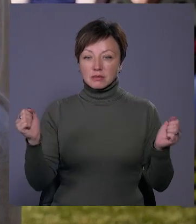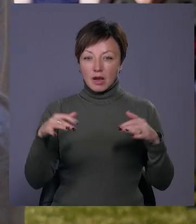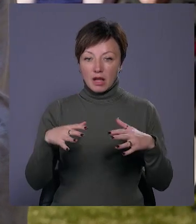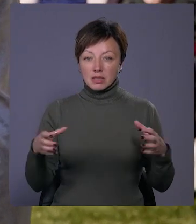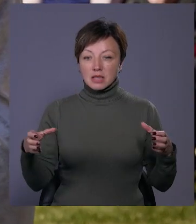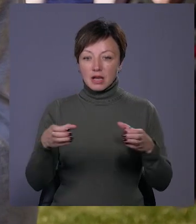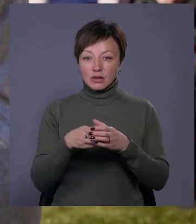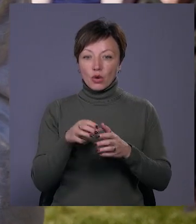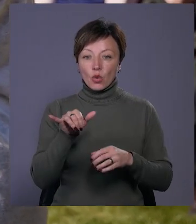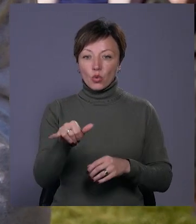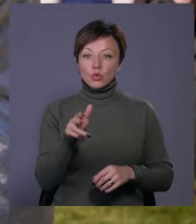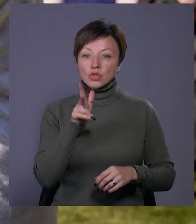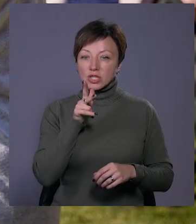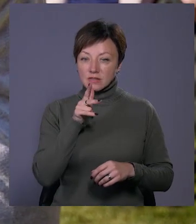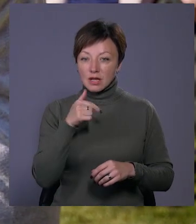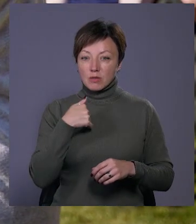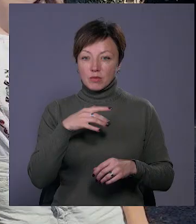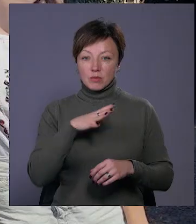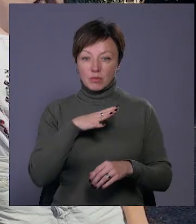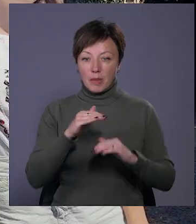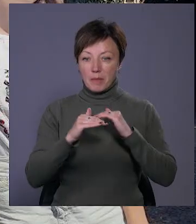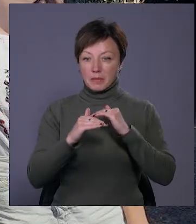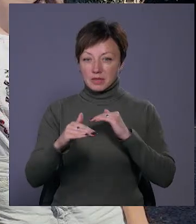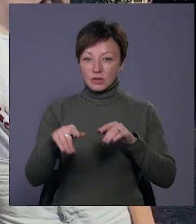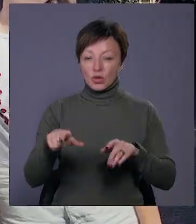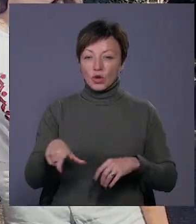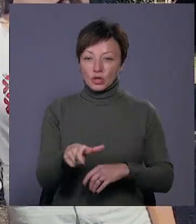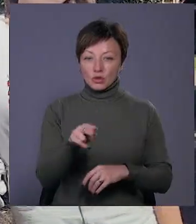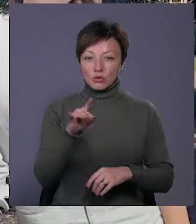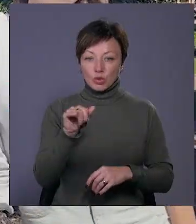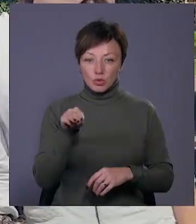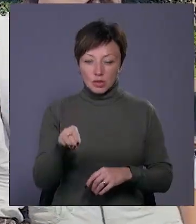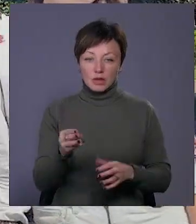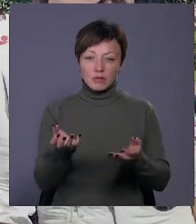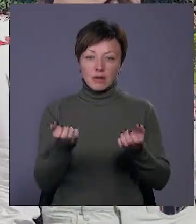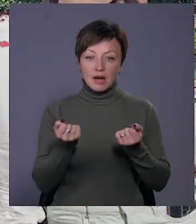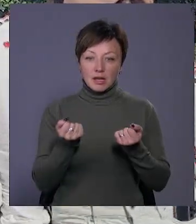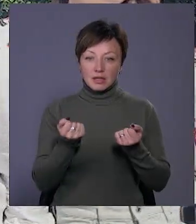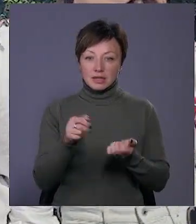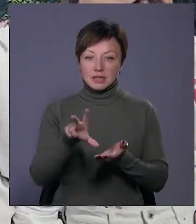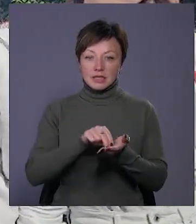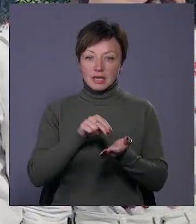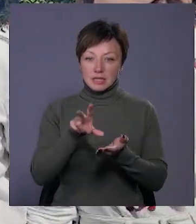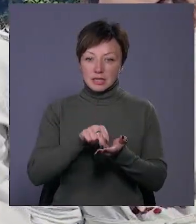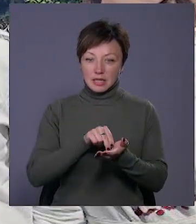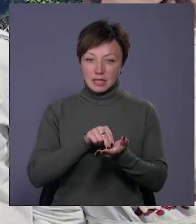у Чернівцях. Ми виходили на місцевість, до річки Прут брали зразки